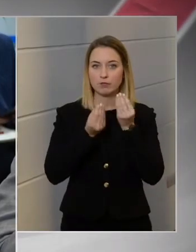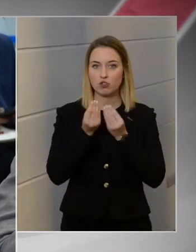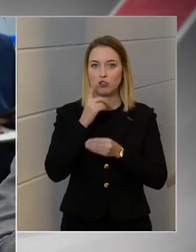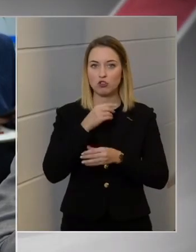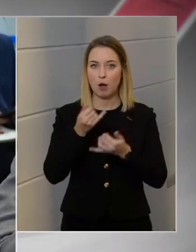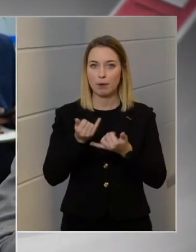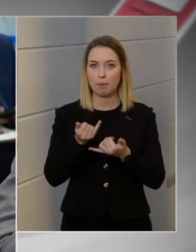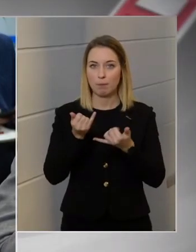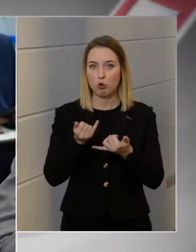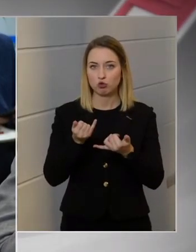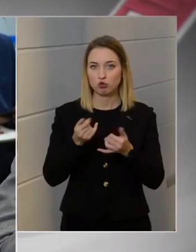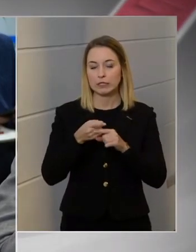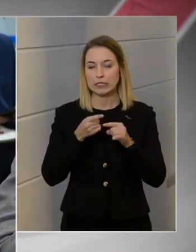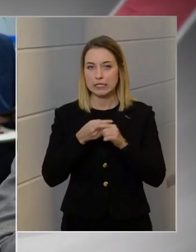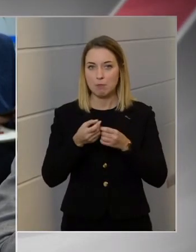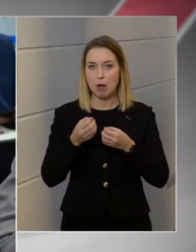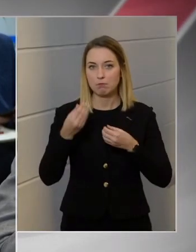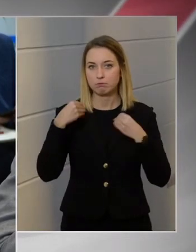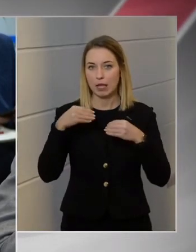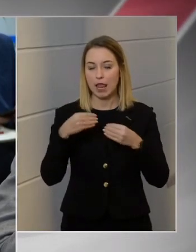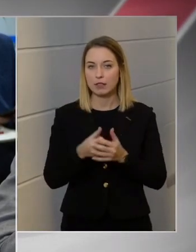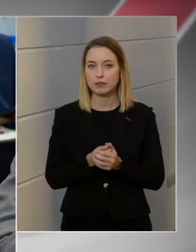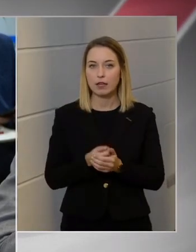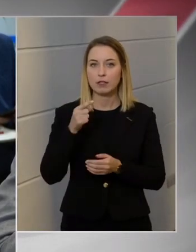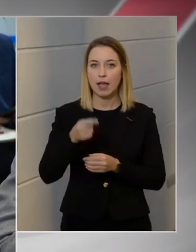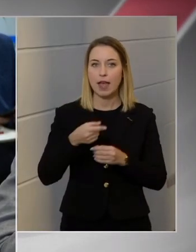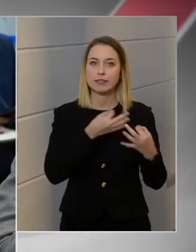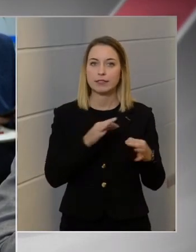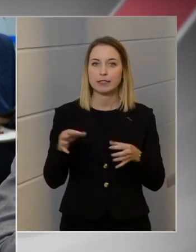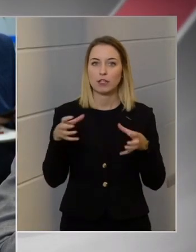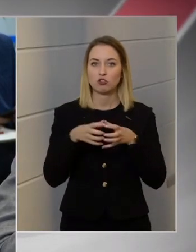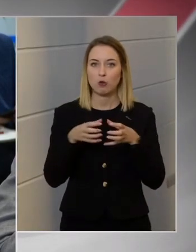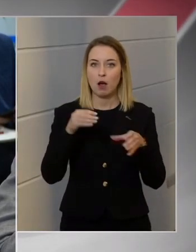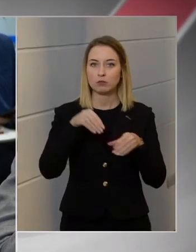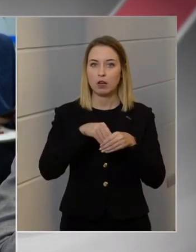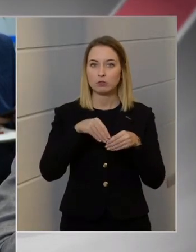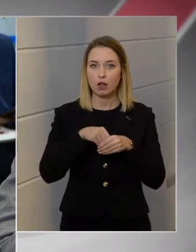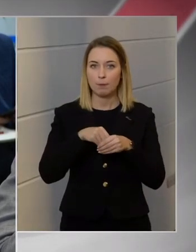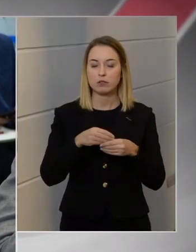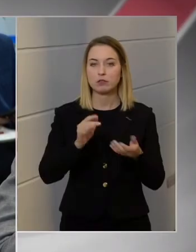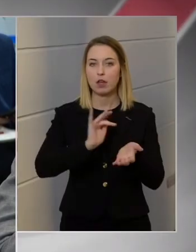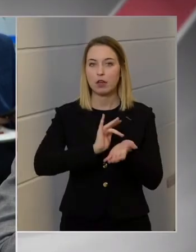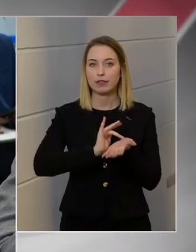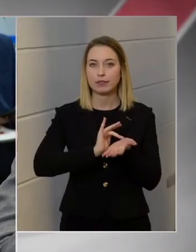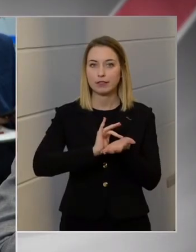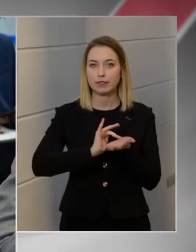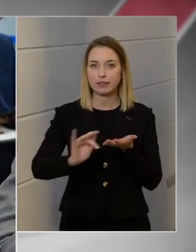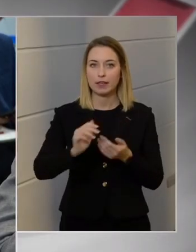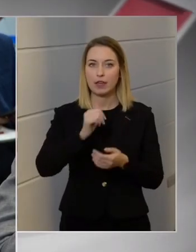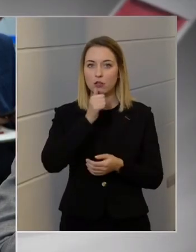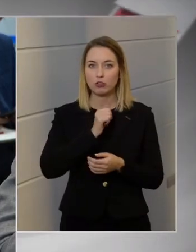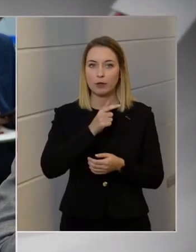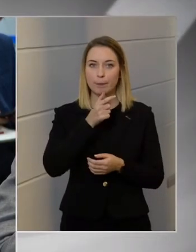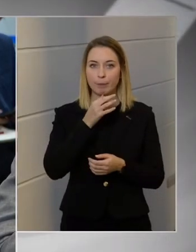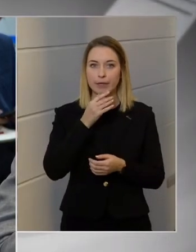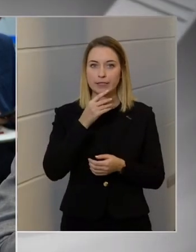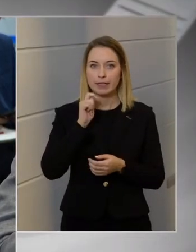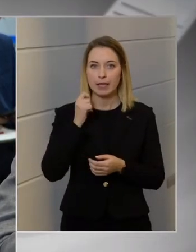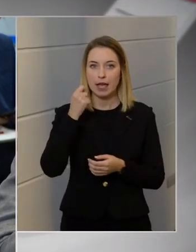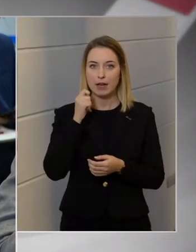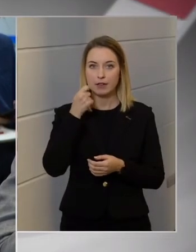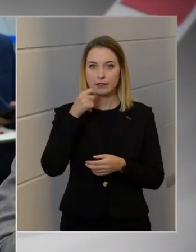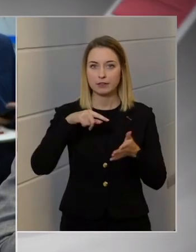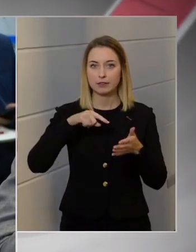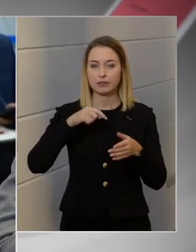részben végül is bejelentett, de ez az intézkedési csomag például tartalmazta az ingyenes PCR-tesztelést.